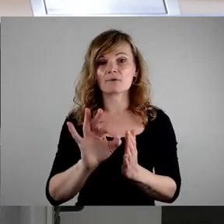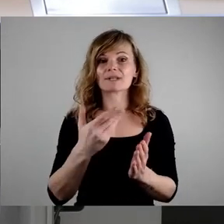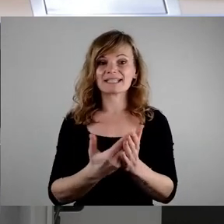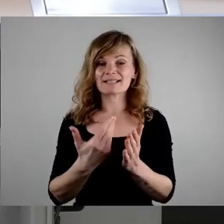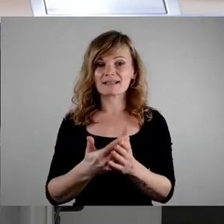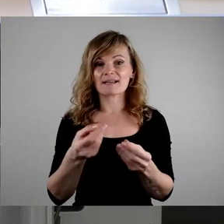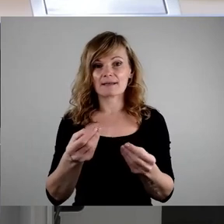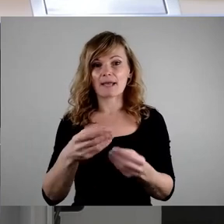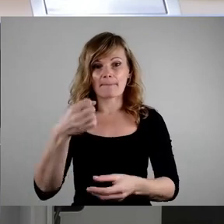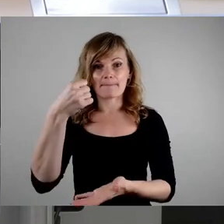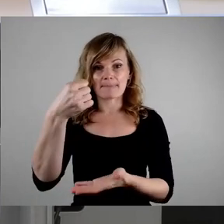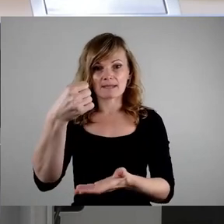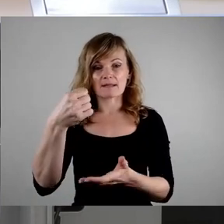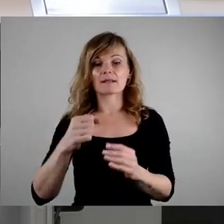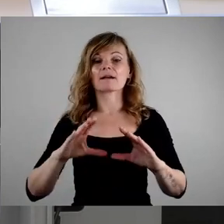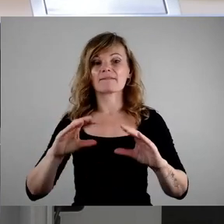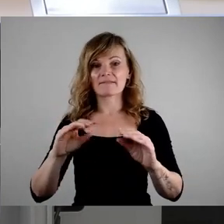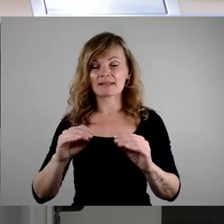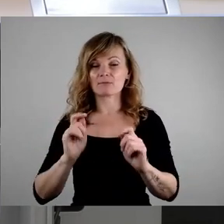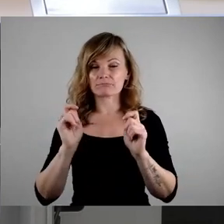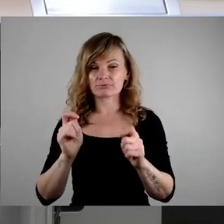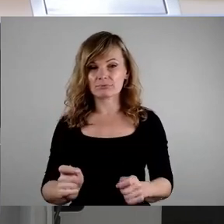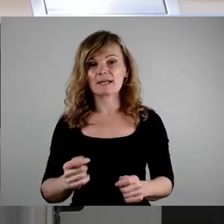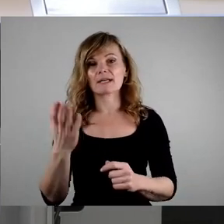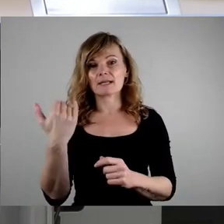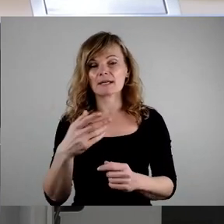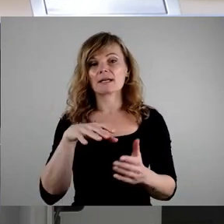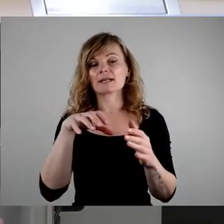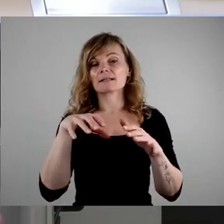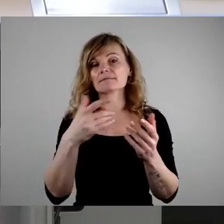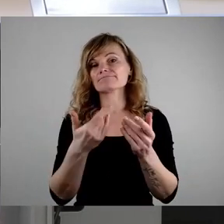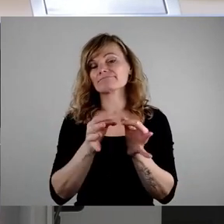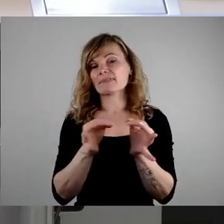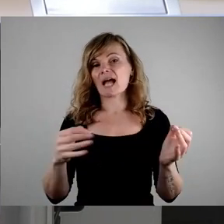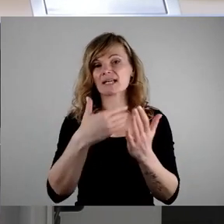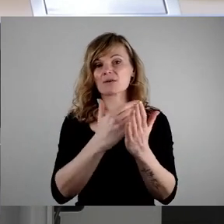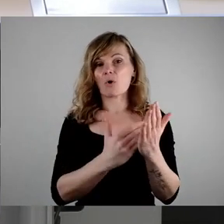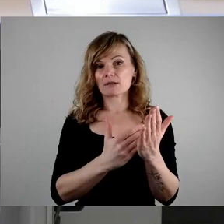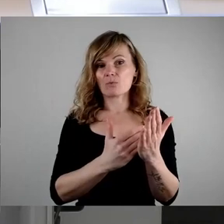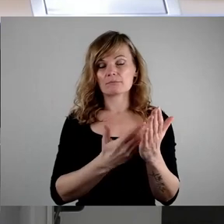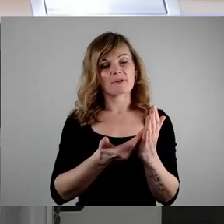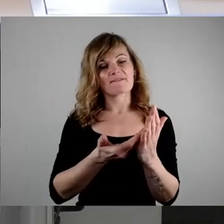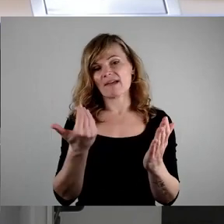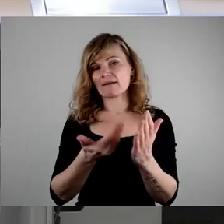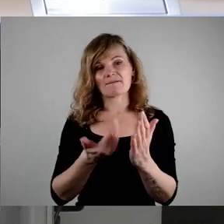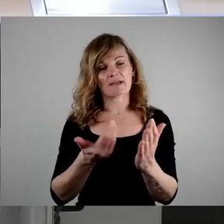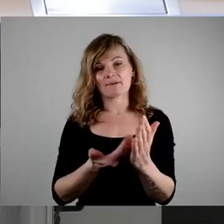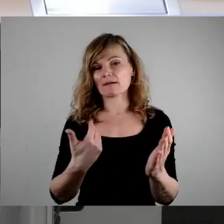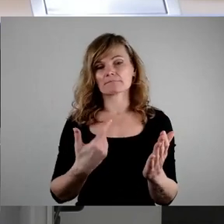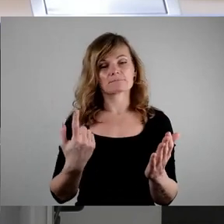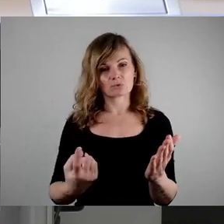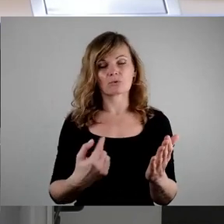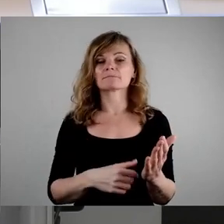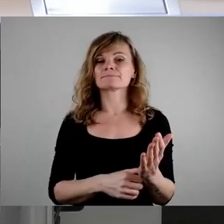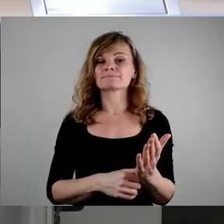von den Tagesordnungen der Stadtbezirksbeiräte genommen worden. Und wir wissen, darauf haben auch